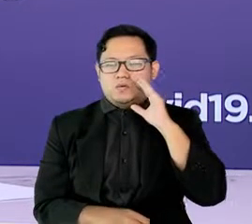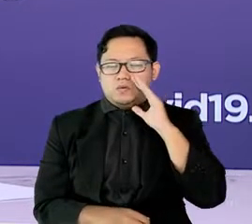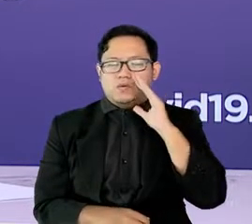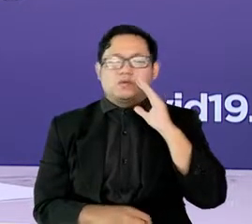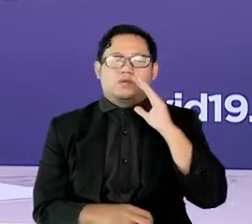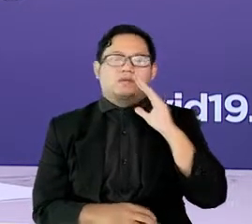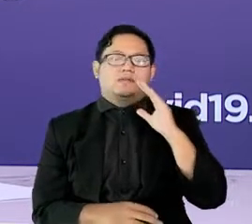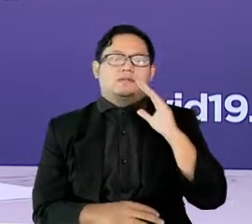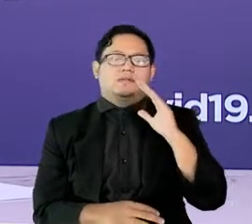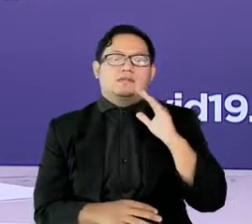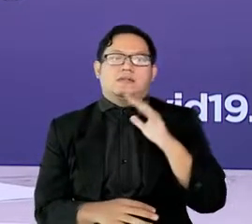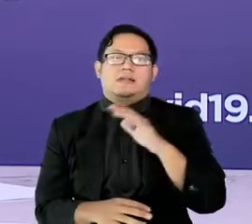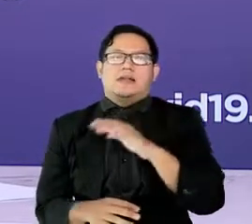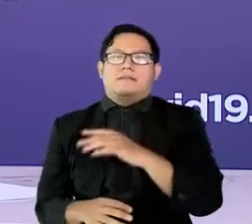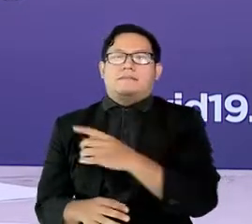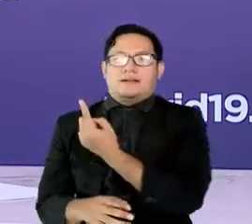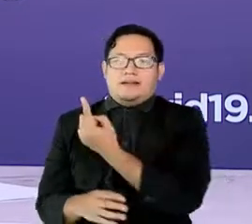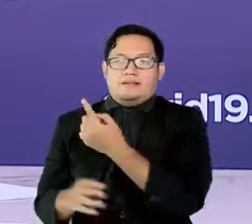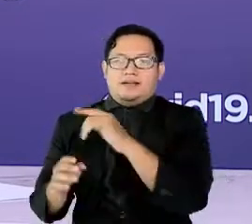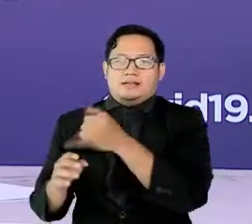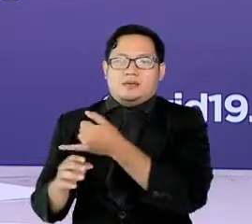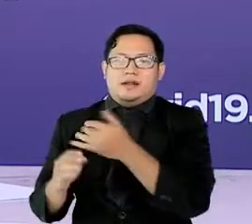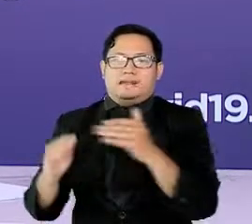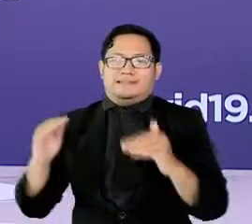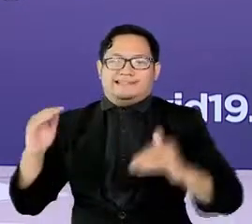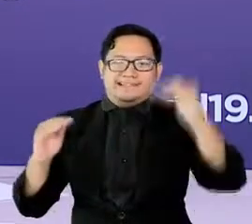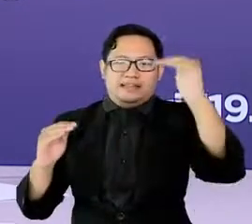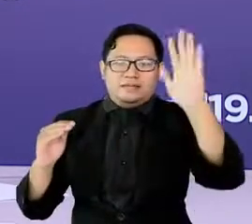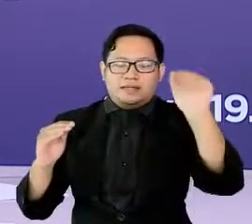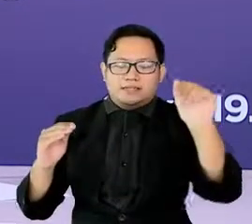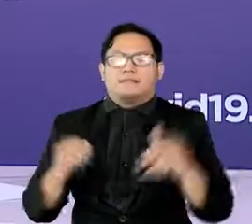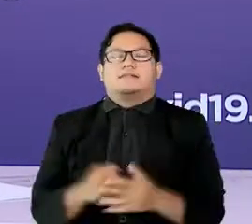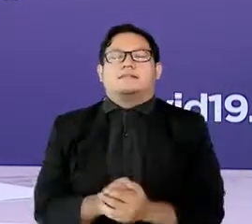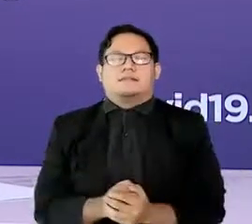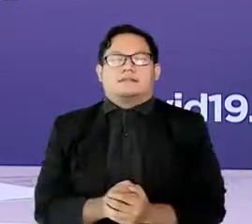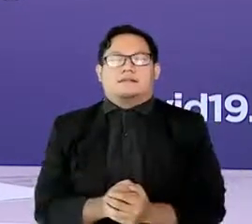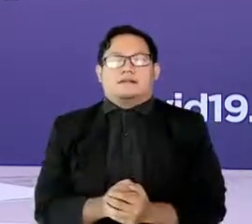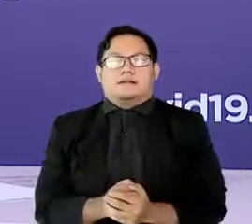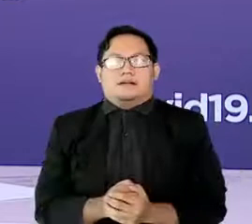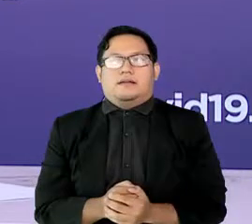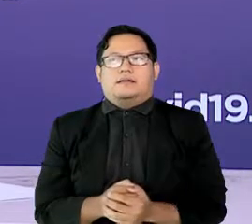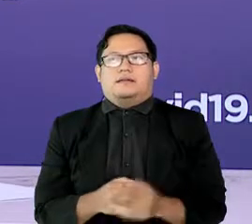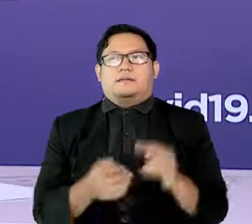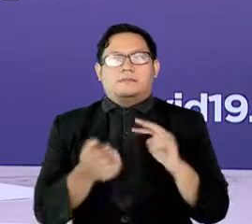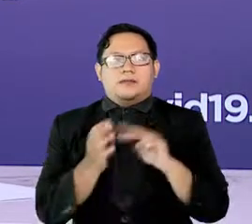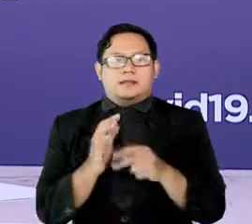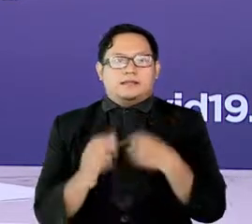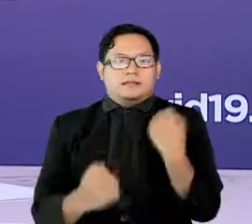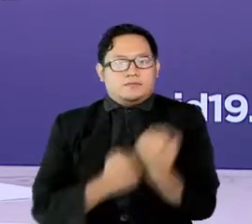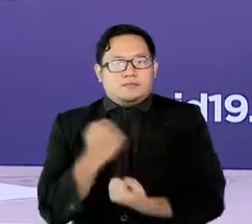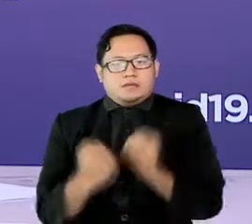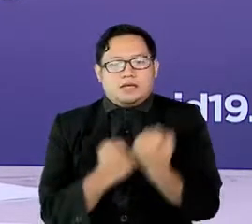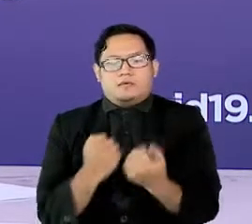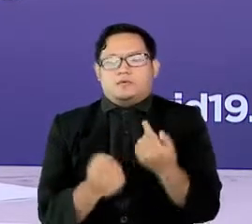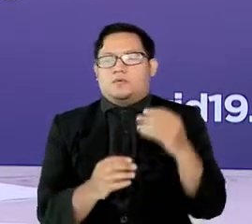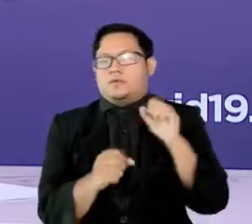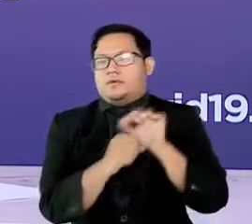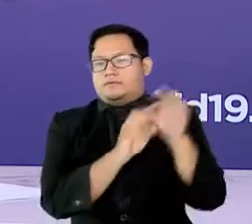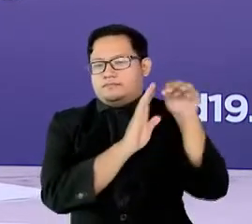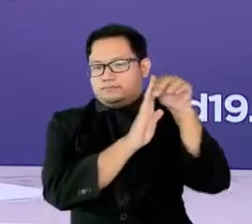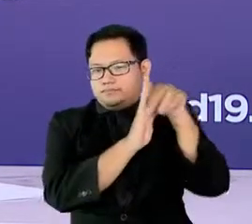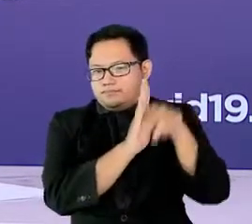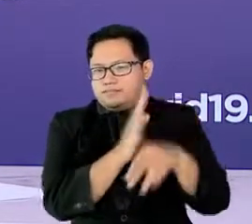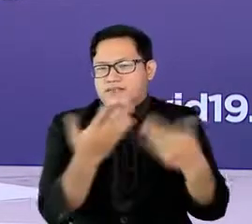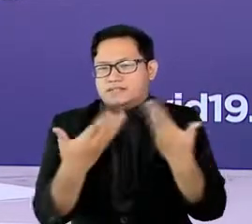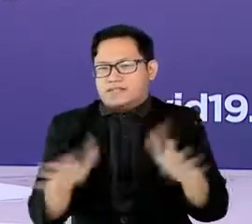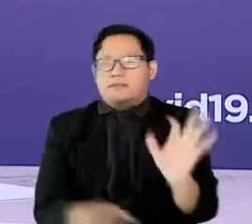dengan kasus pada gelombang pertama di bulan Januari, maka tugas kita dalam menurunkan kasus masih belum selesai. Oleh karena